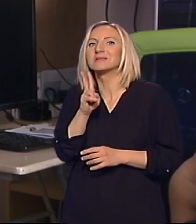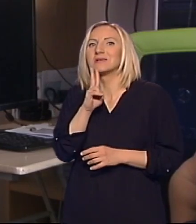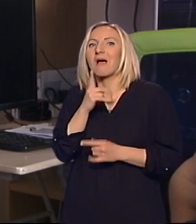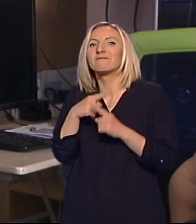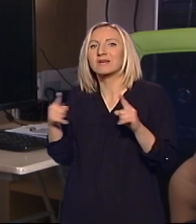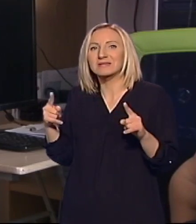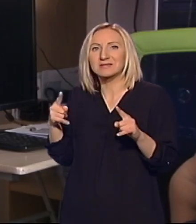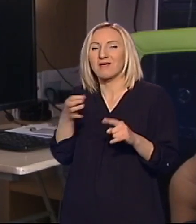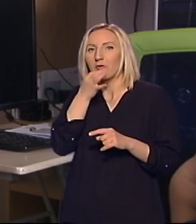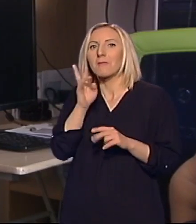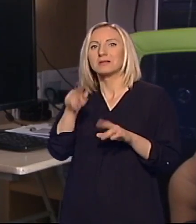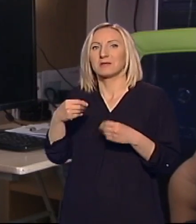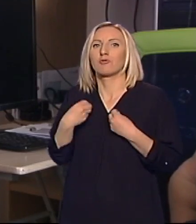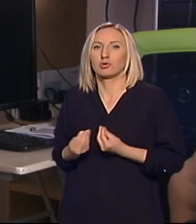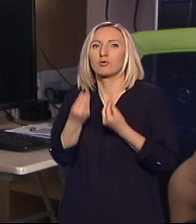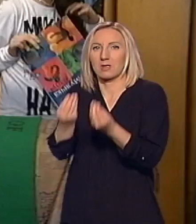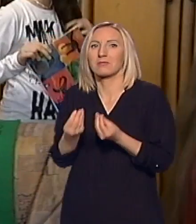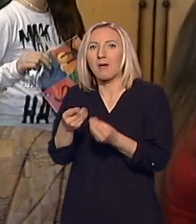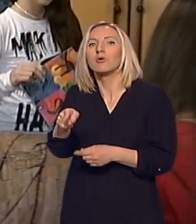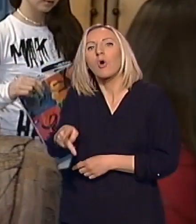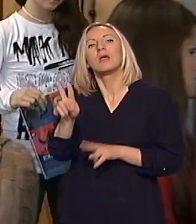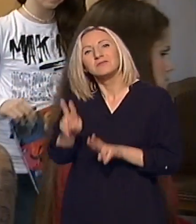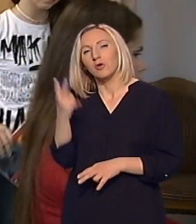ona može da u tom trenutku razume.